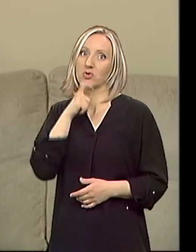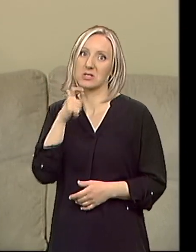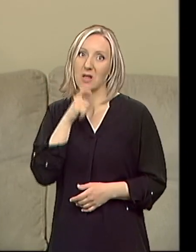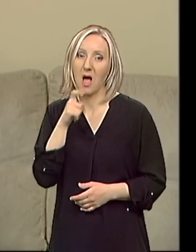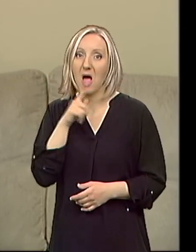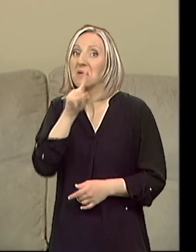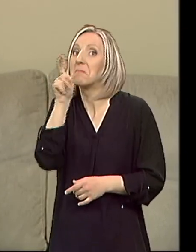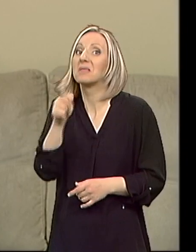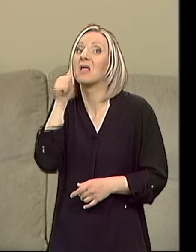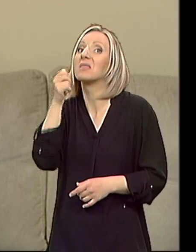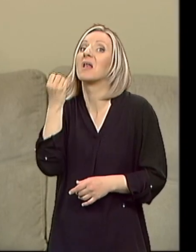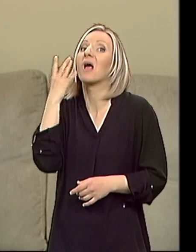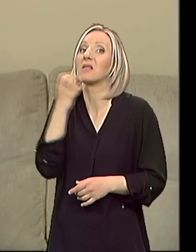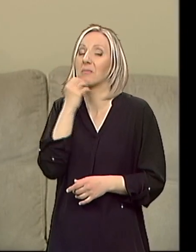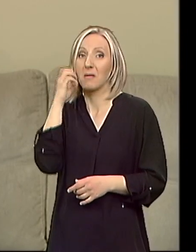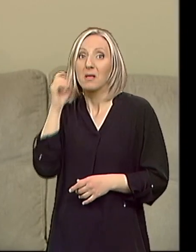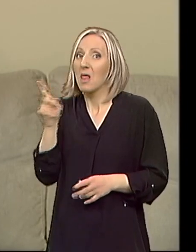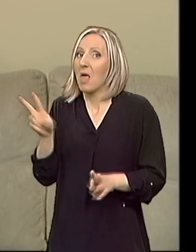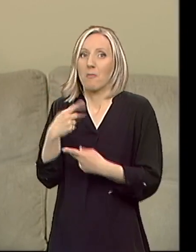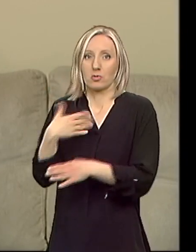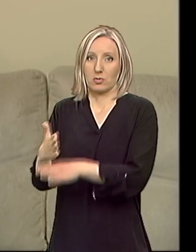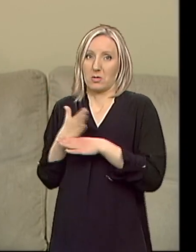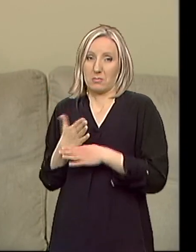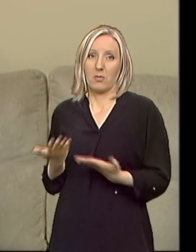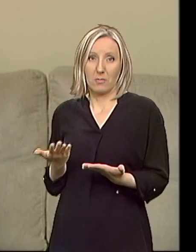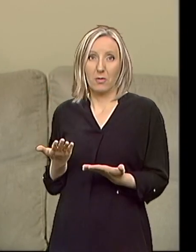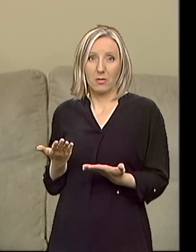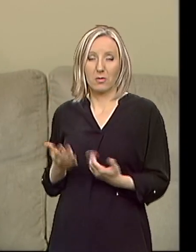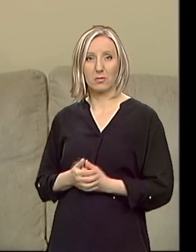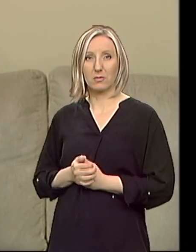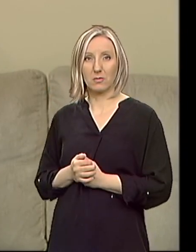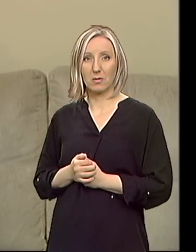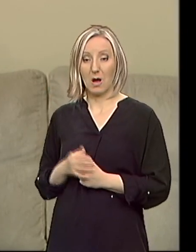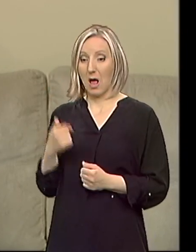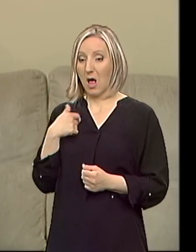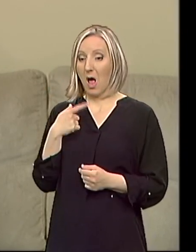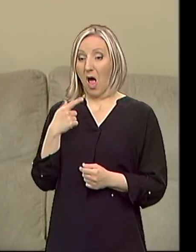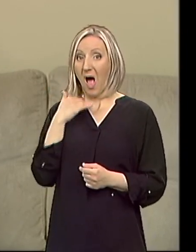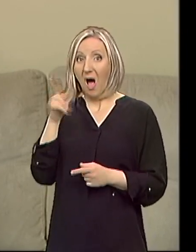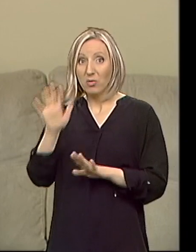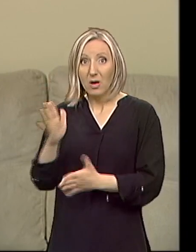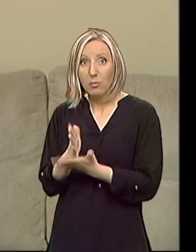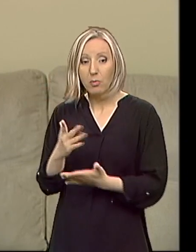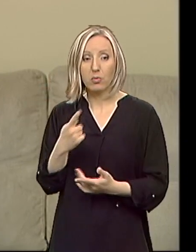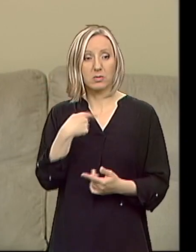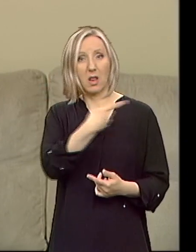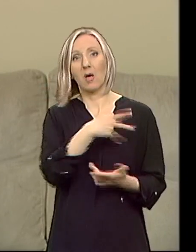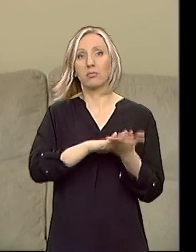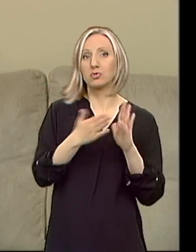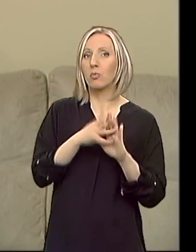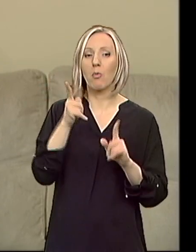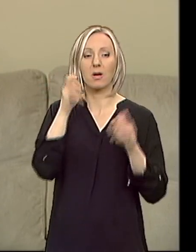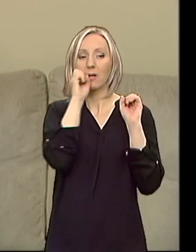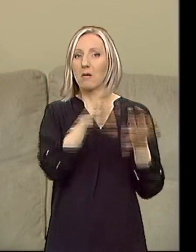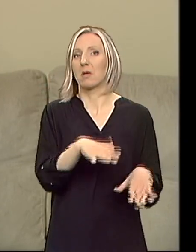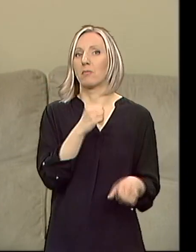Samo je pitanje dana kad više neće moći niko da ga vodi u školi, kad će neko od nas dvoje morati da prestane da radi od meni i od supruga, da će morati neko da prestane da radi